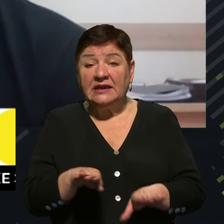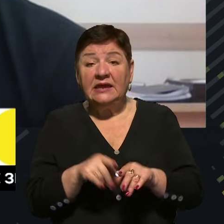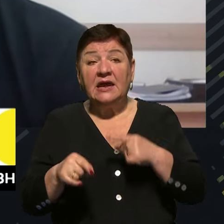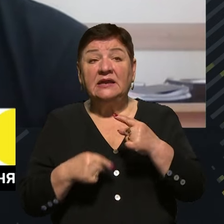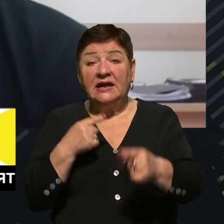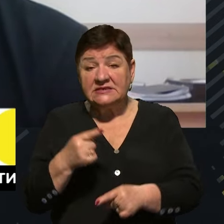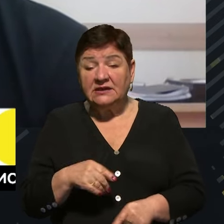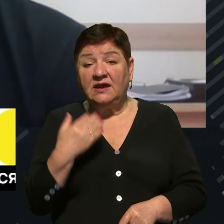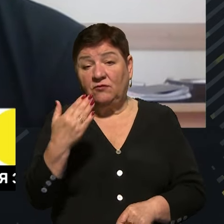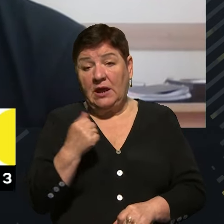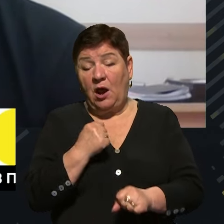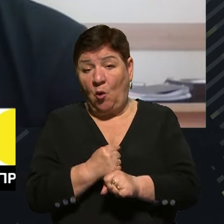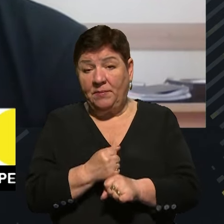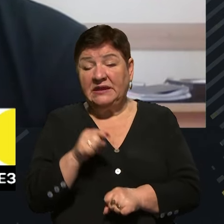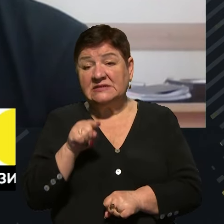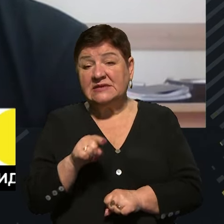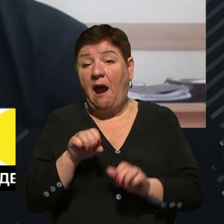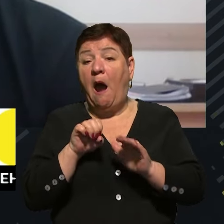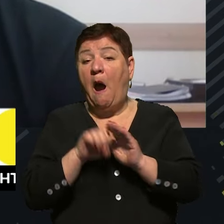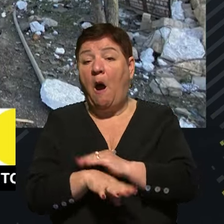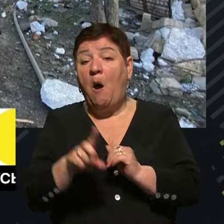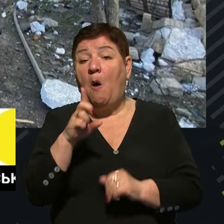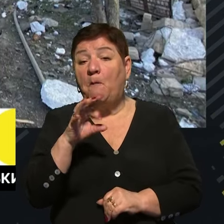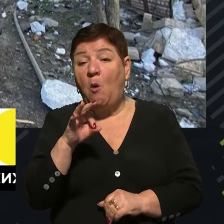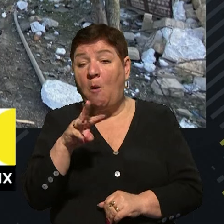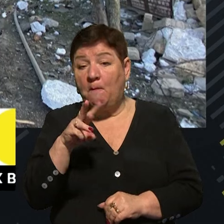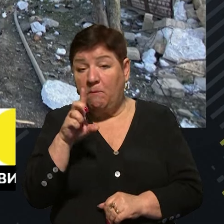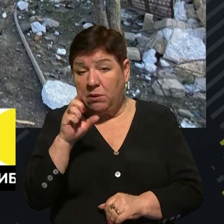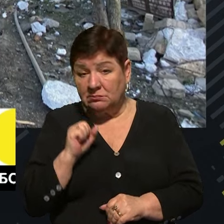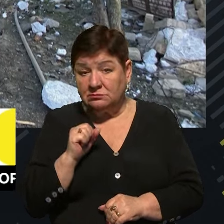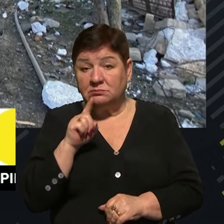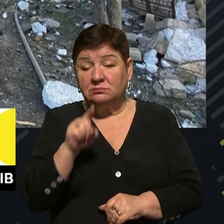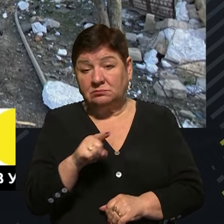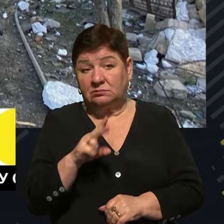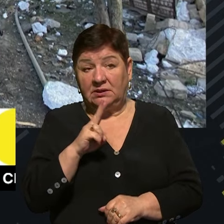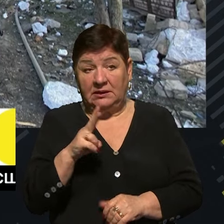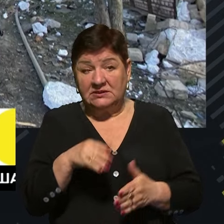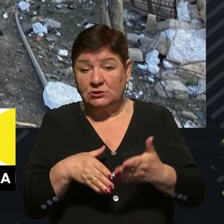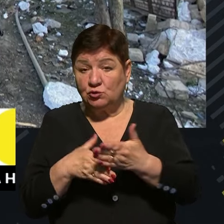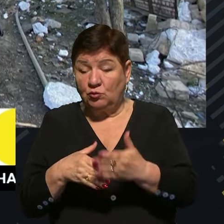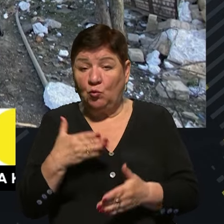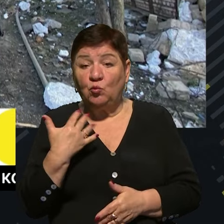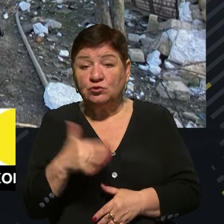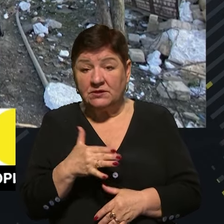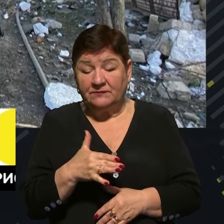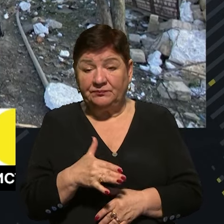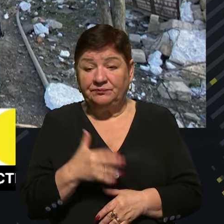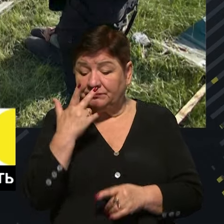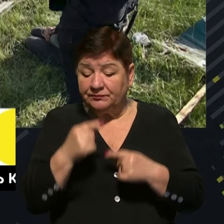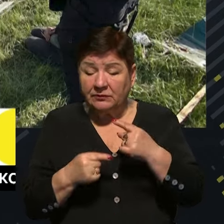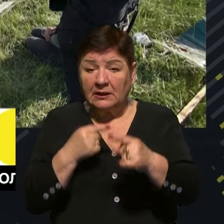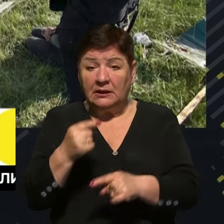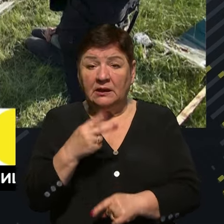вона завдає, ця бомба. Ну, в КАБі, який вони застосовують вже зазвичай, деякого ми звикли,